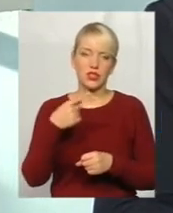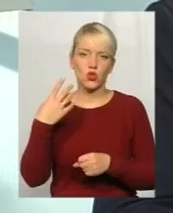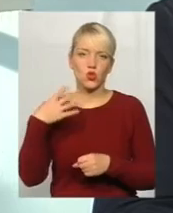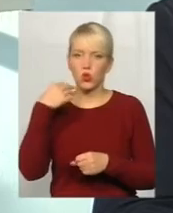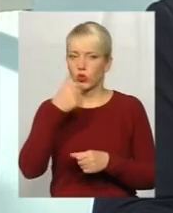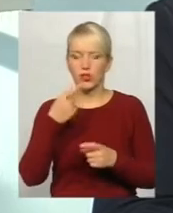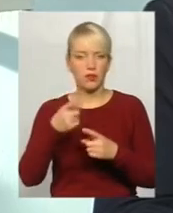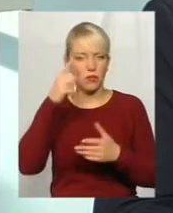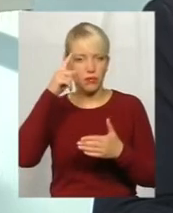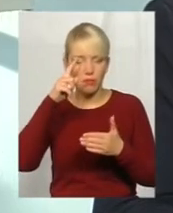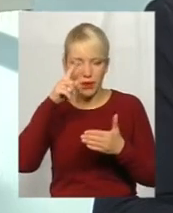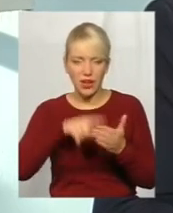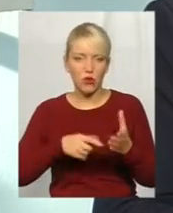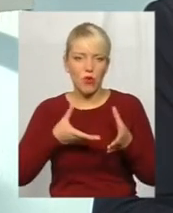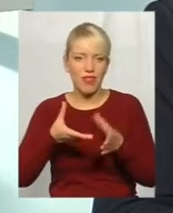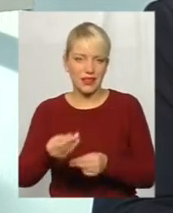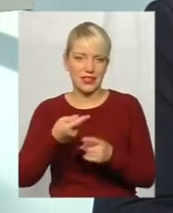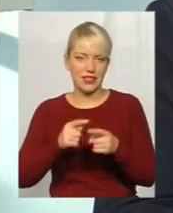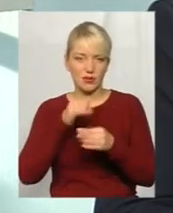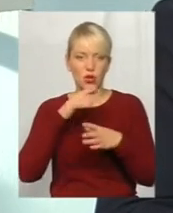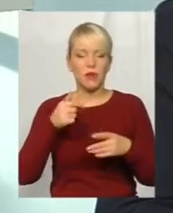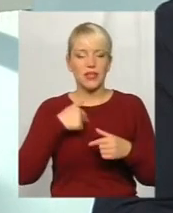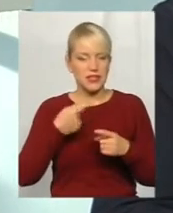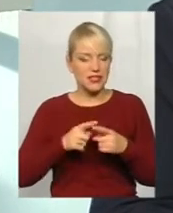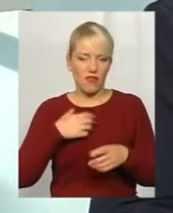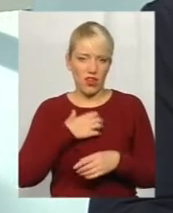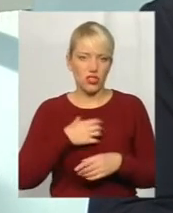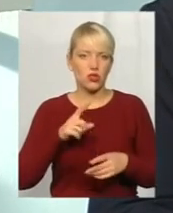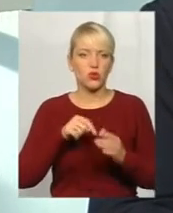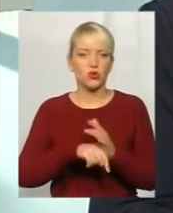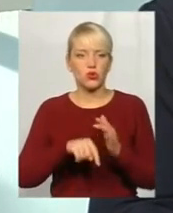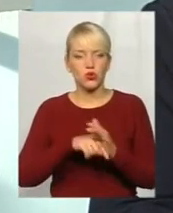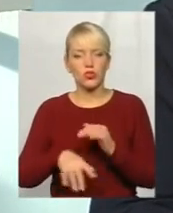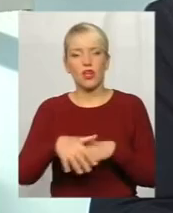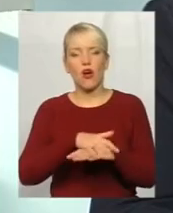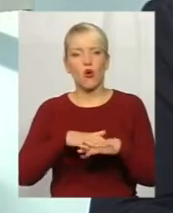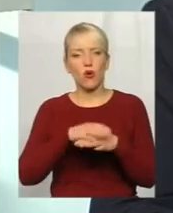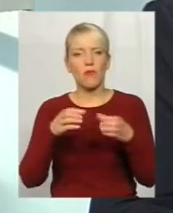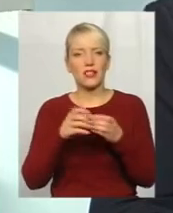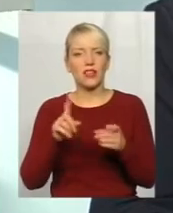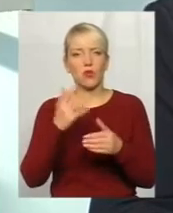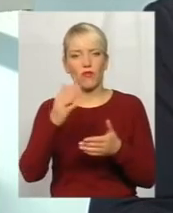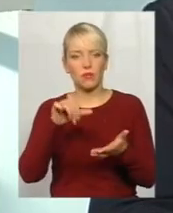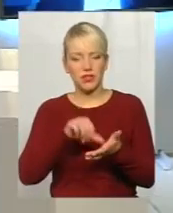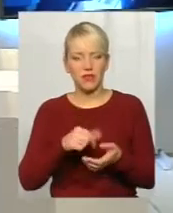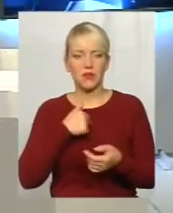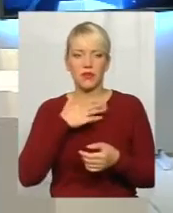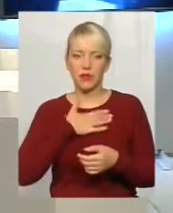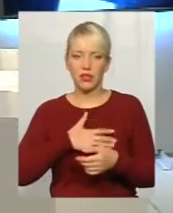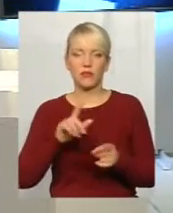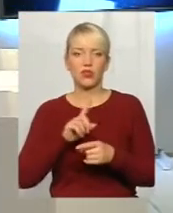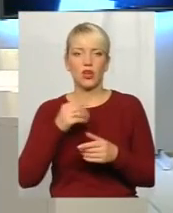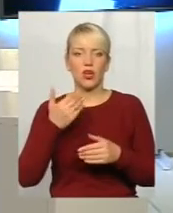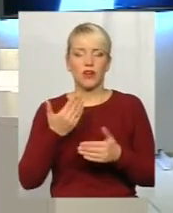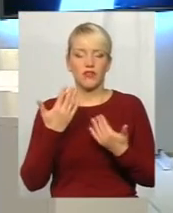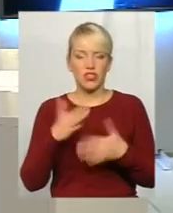її нічого не переконаєш. Тому мені це дуже важливо. Що стосується громадськості, яку представляєте ви, мені дуже приємно, що сьогодні